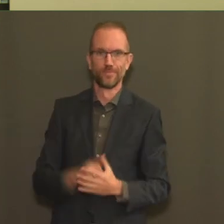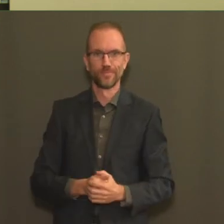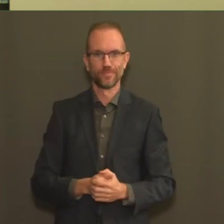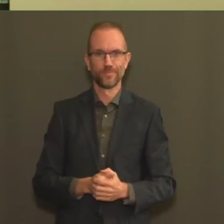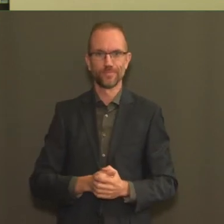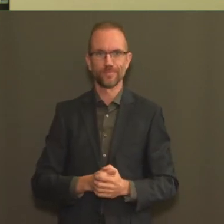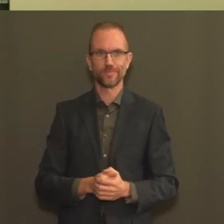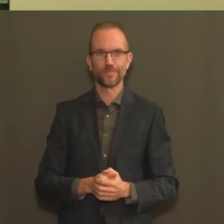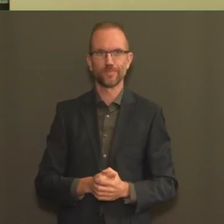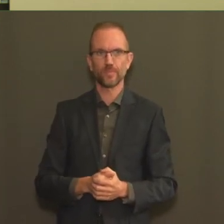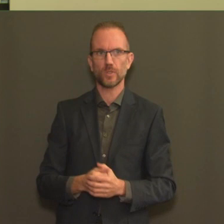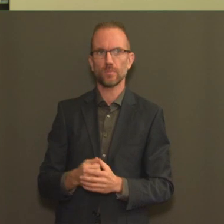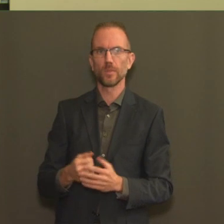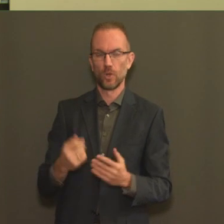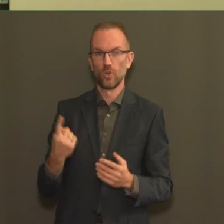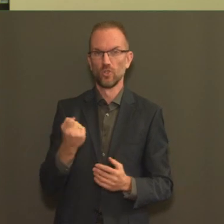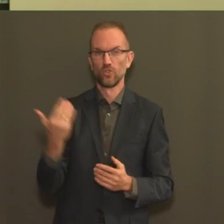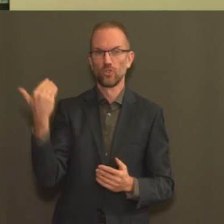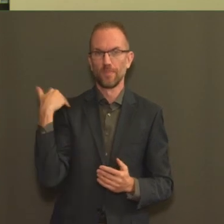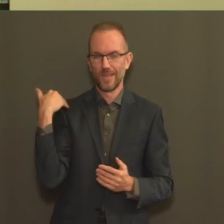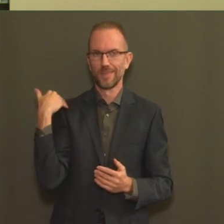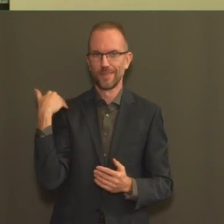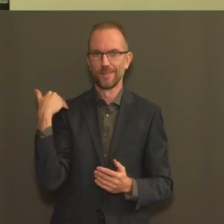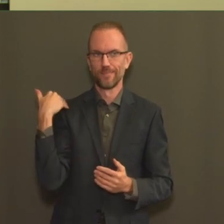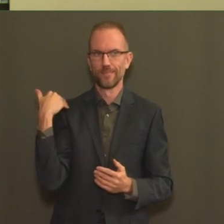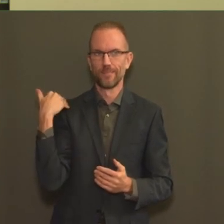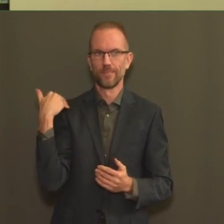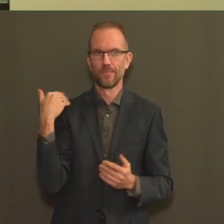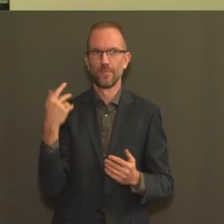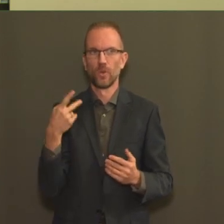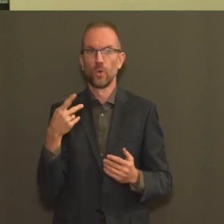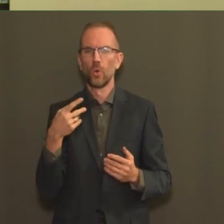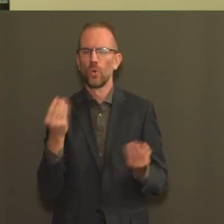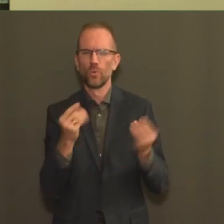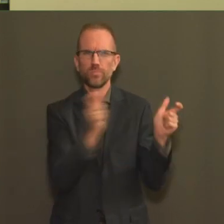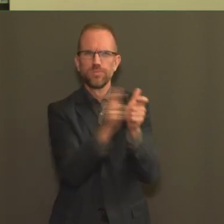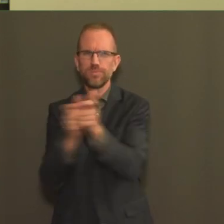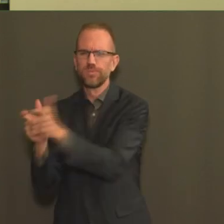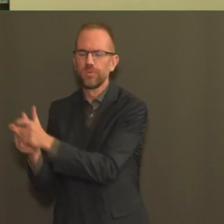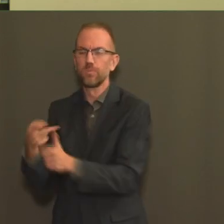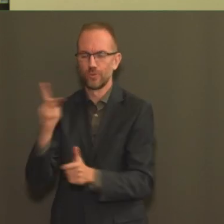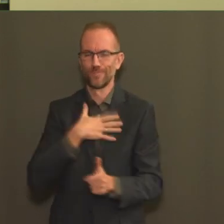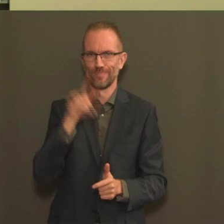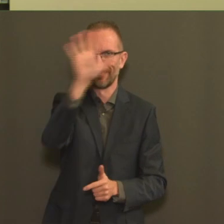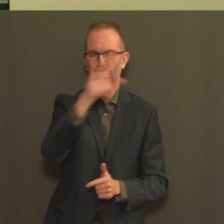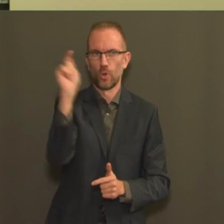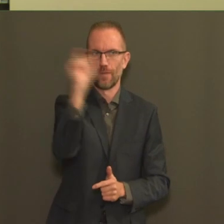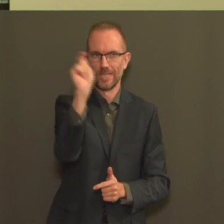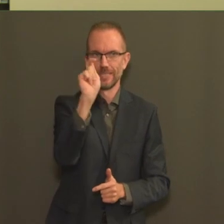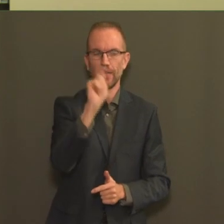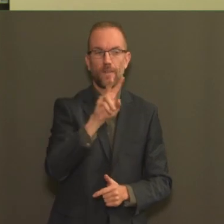de cas, en nombre absolu, a toujours été dénombré dans la province d'Anvers, ainsi que dans les deux Flandres.